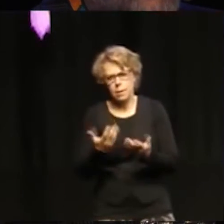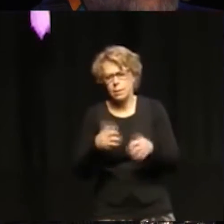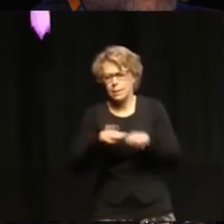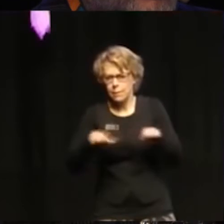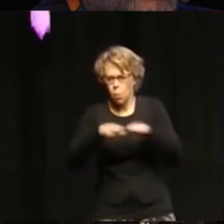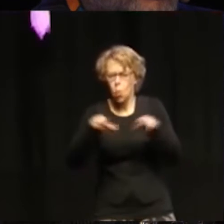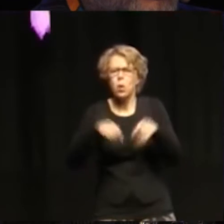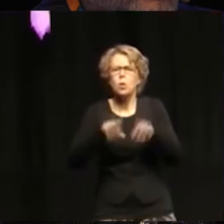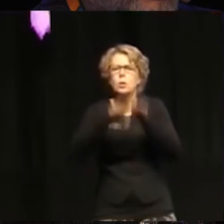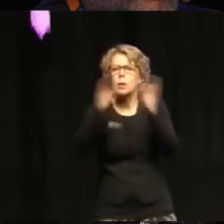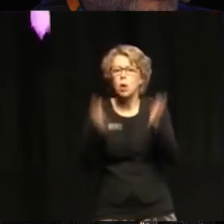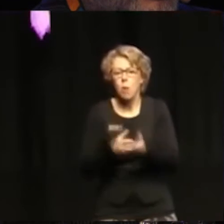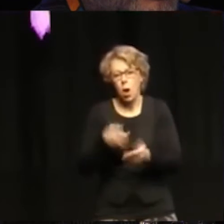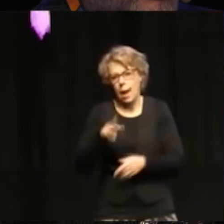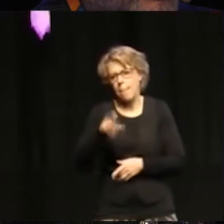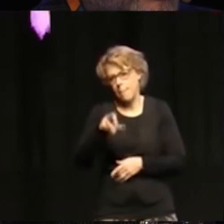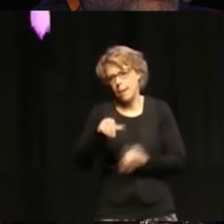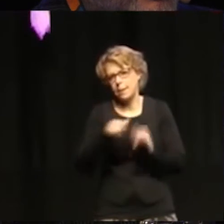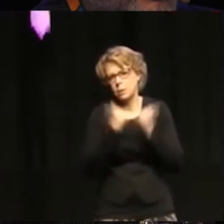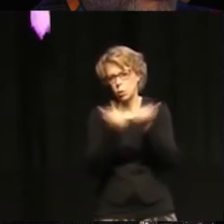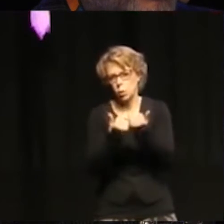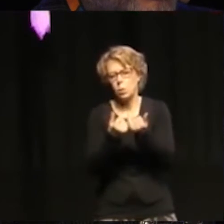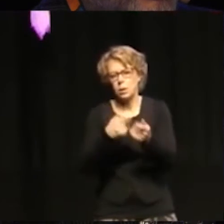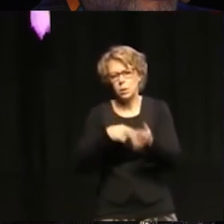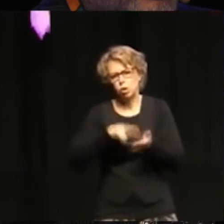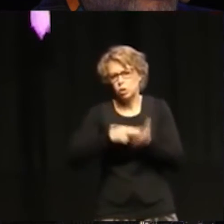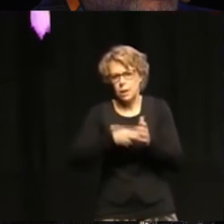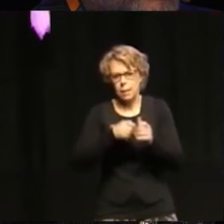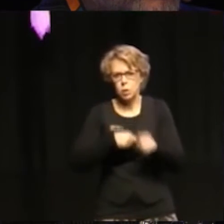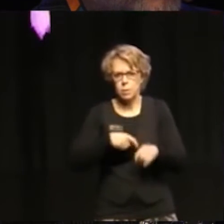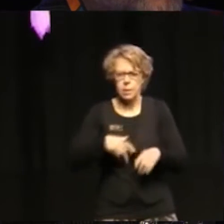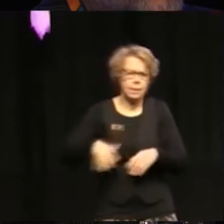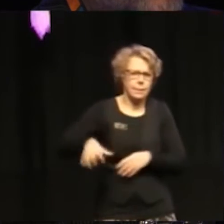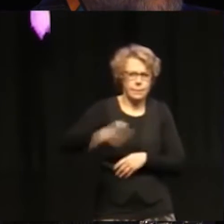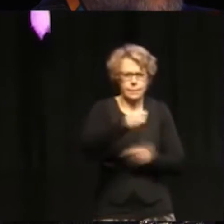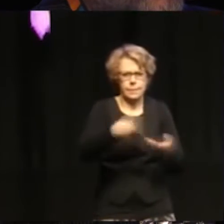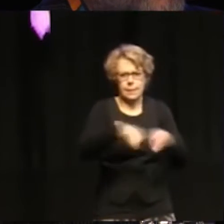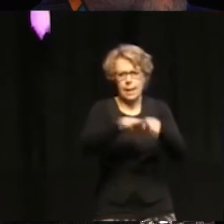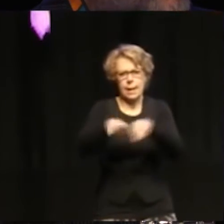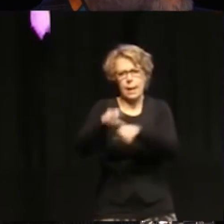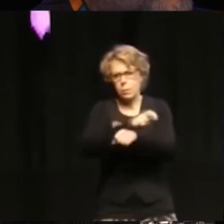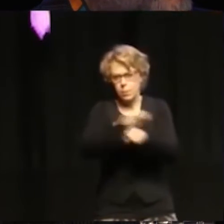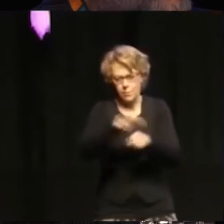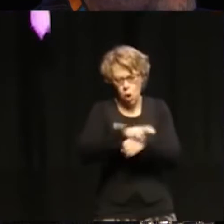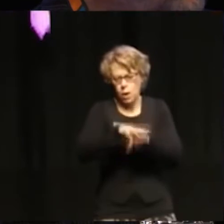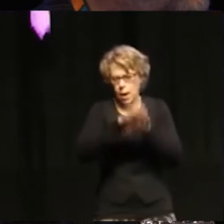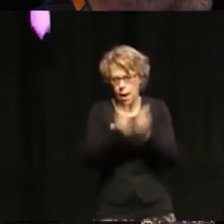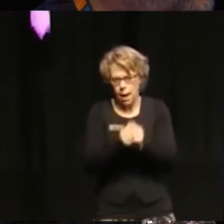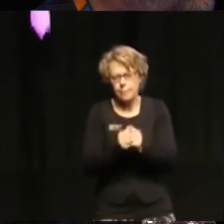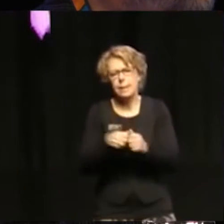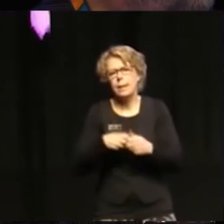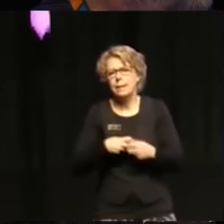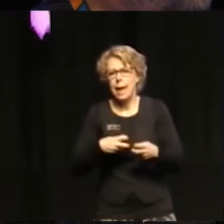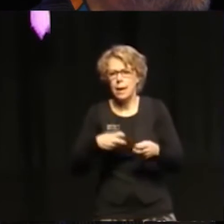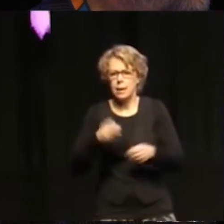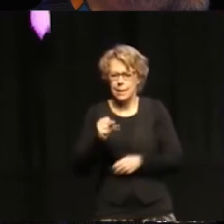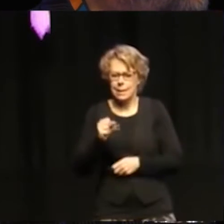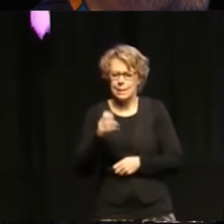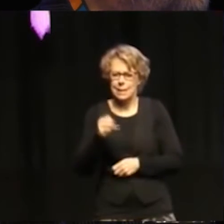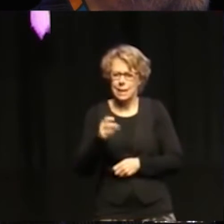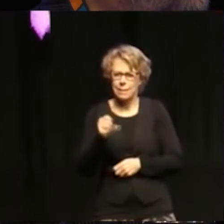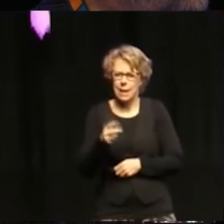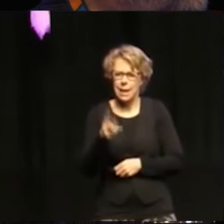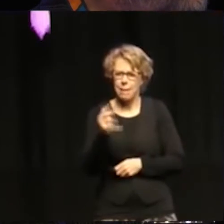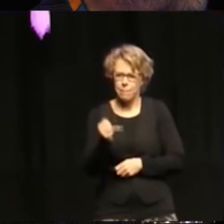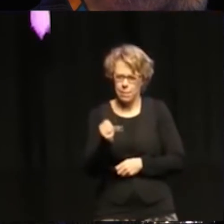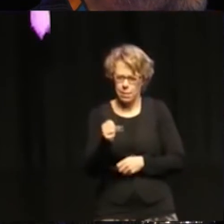is a global monitoring system around the Human Rights Council in Geneva, the Universal Periodic